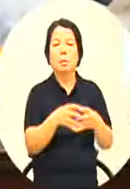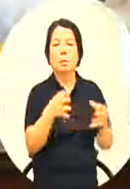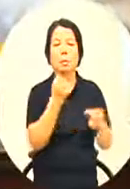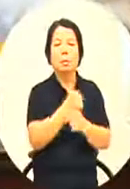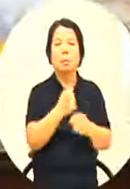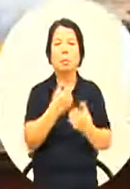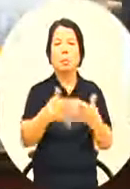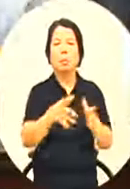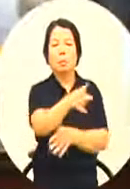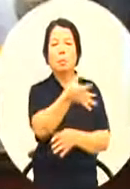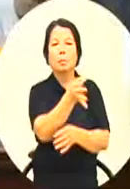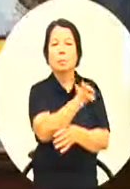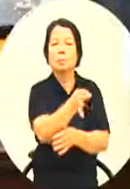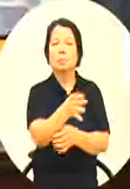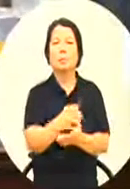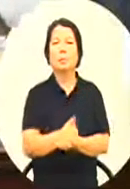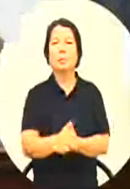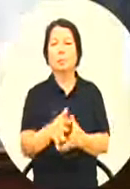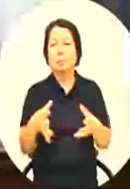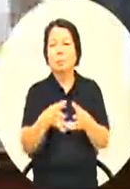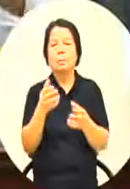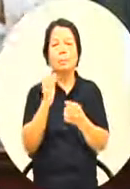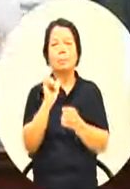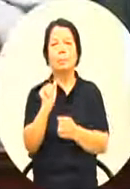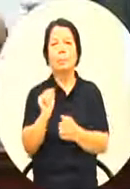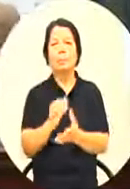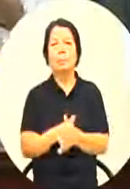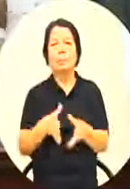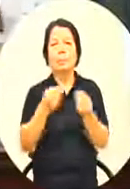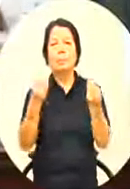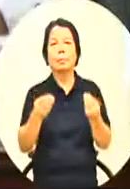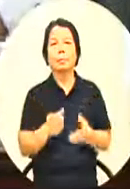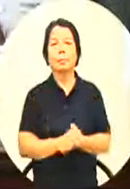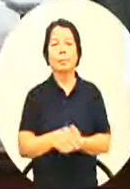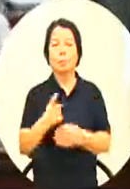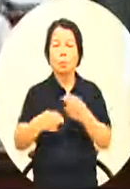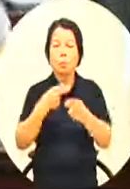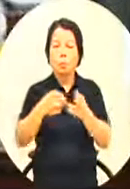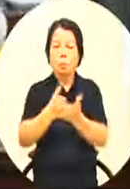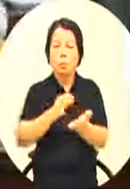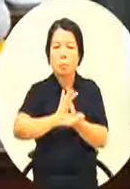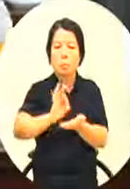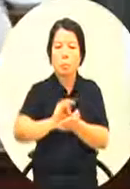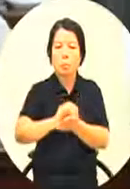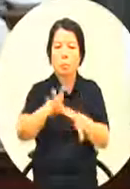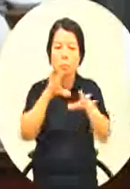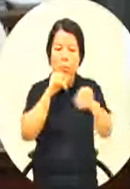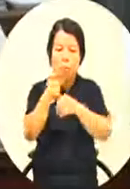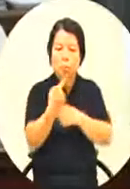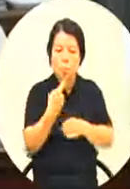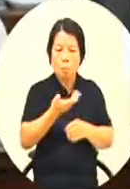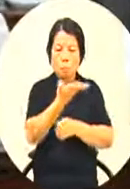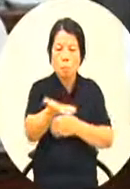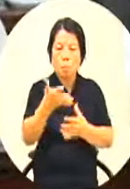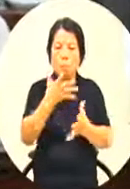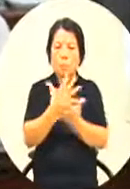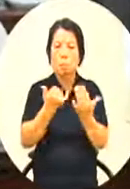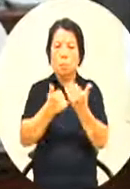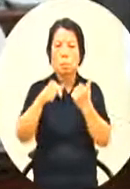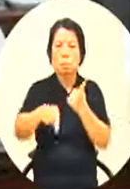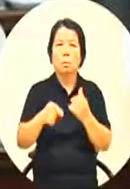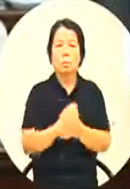来不用钱啊出质力啊你怎么去运用这些资源让我们的学生而且也不是限